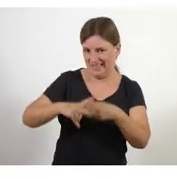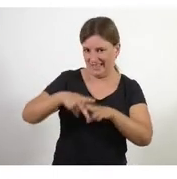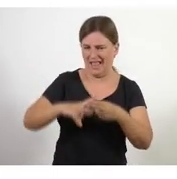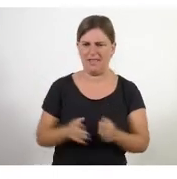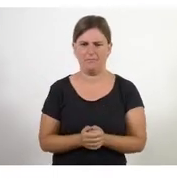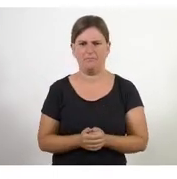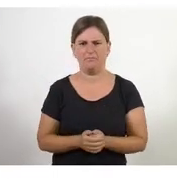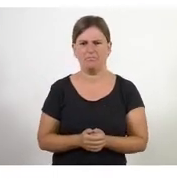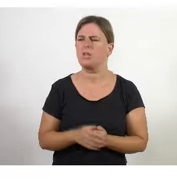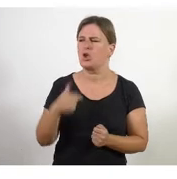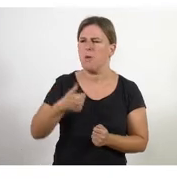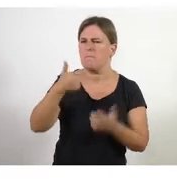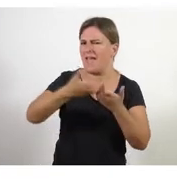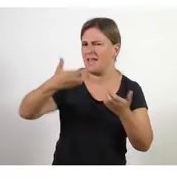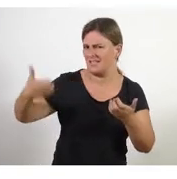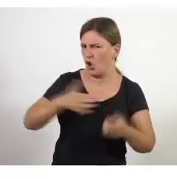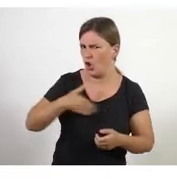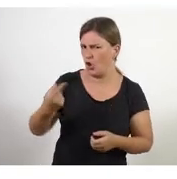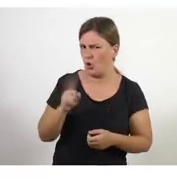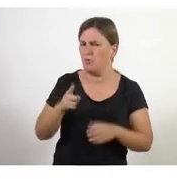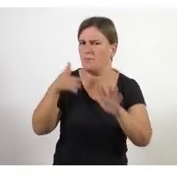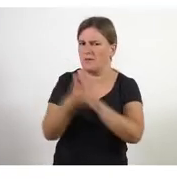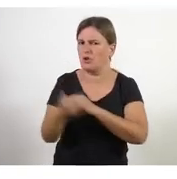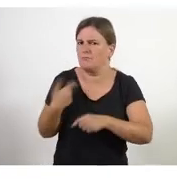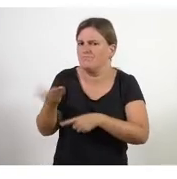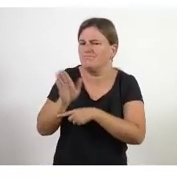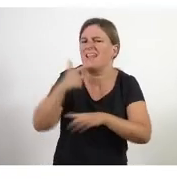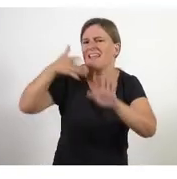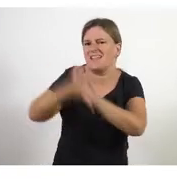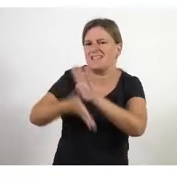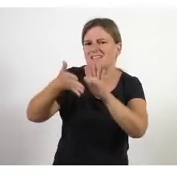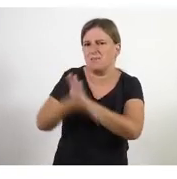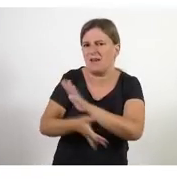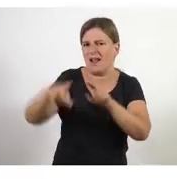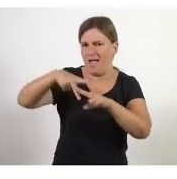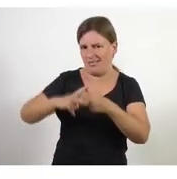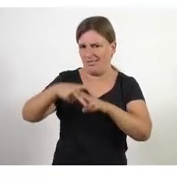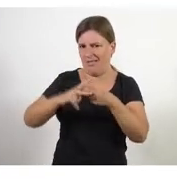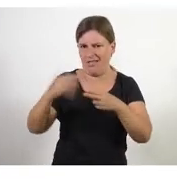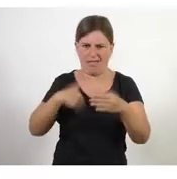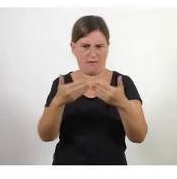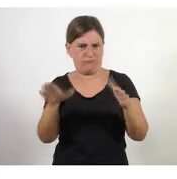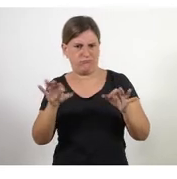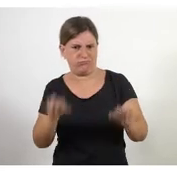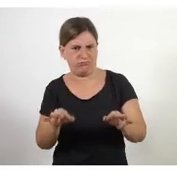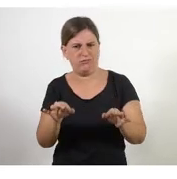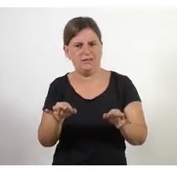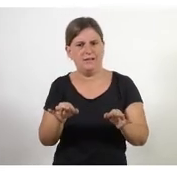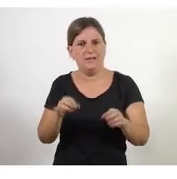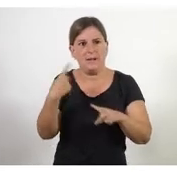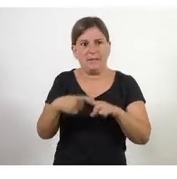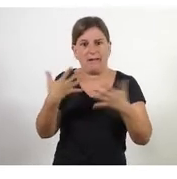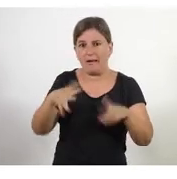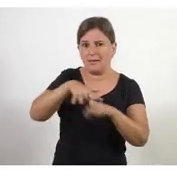si vols començar a compartir-nos el taller i donar-nos aquestes estratègies per aprendre encara aquests moments d